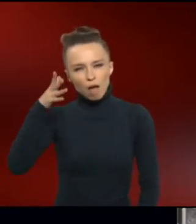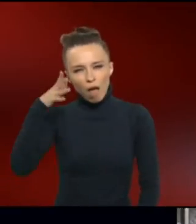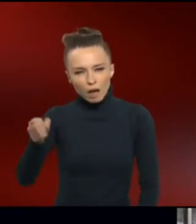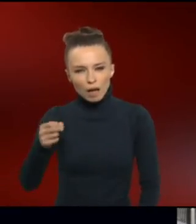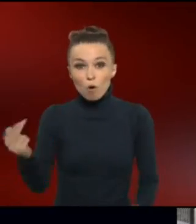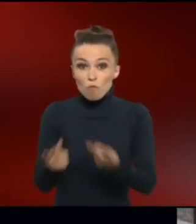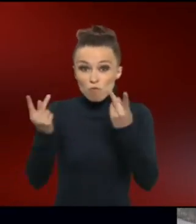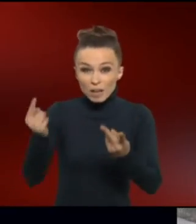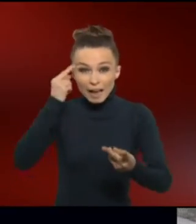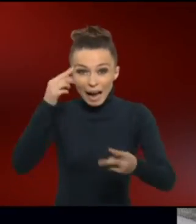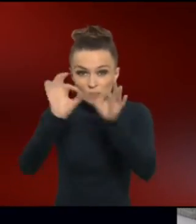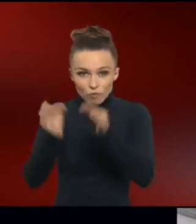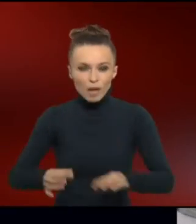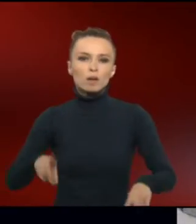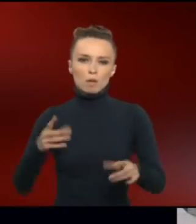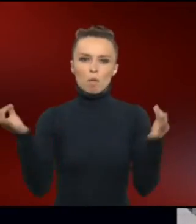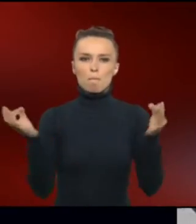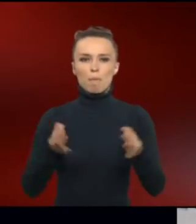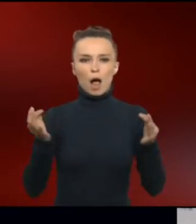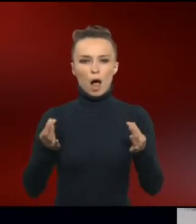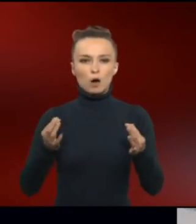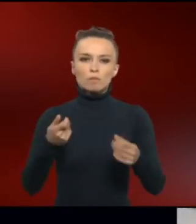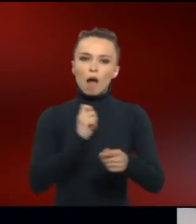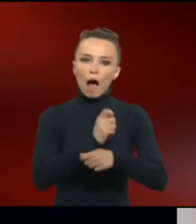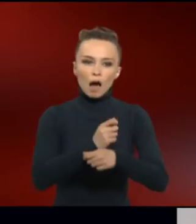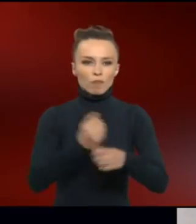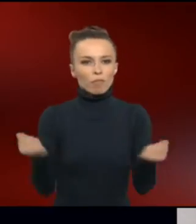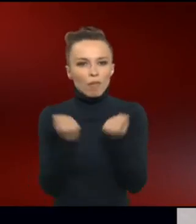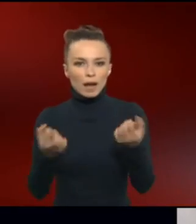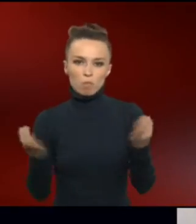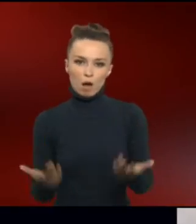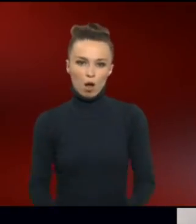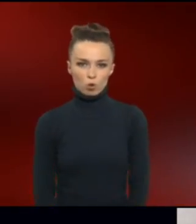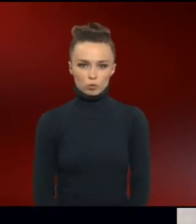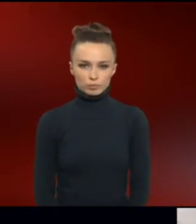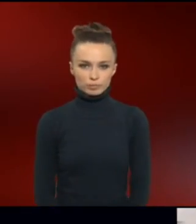die Förderung der geistigen Fähigkeiten ist gerade auch handwerkliches Training nützlich.